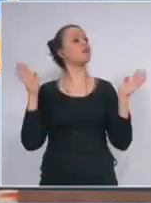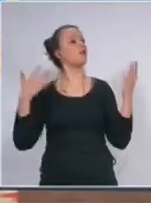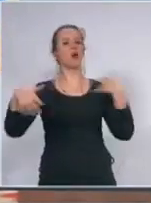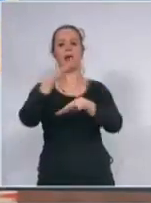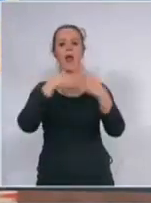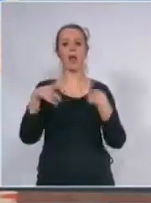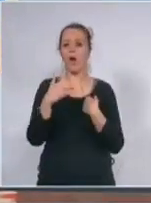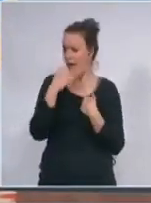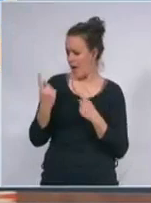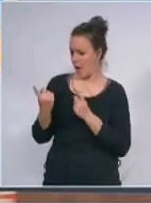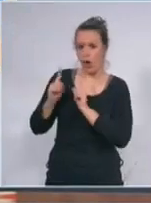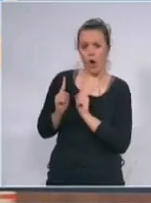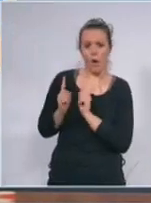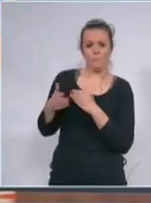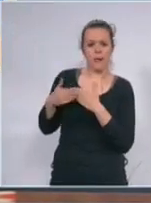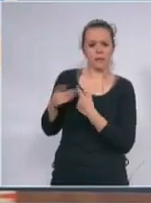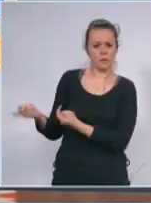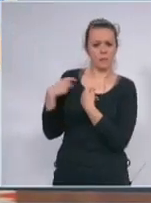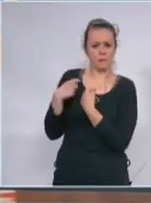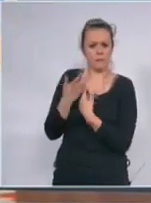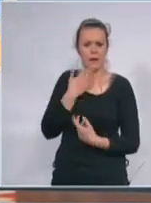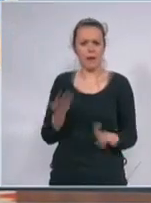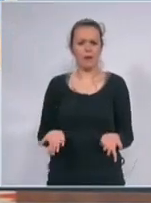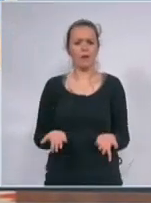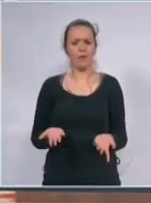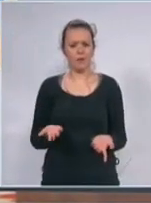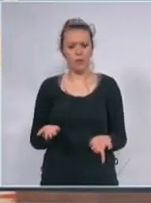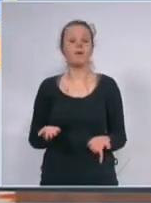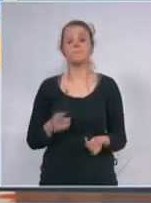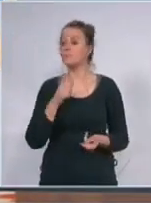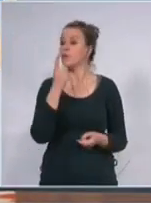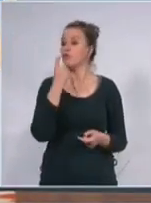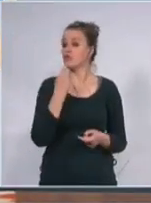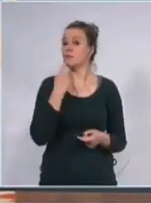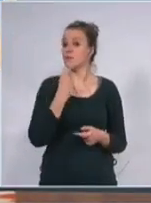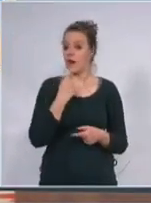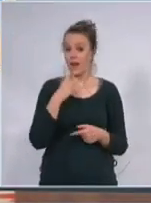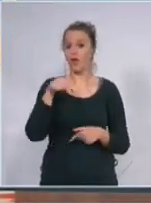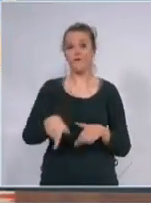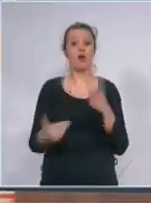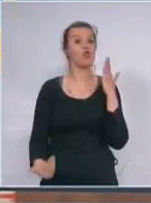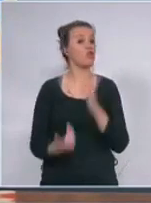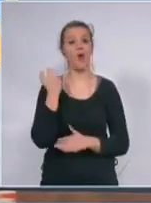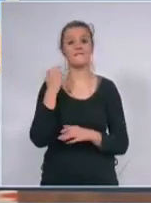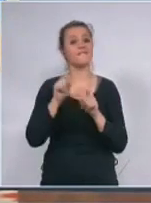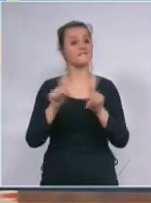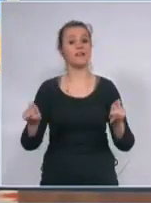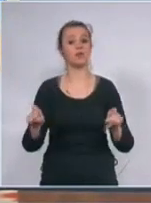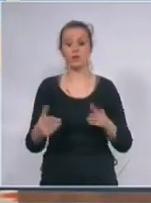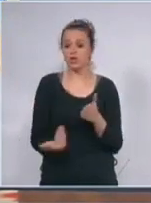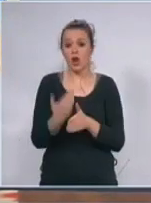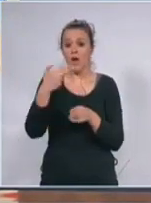veliki rizik za prenos infekcije ponavljam još jedan put ono što smo saznali u toku ove epidemije ovo je nov virus ovo je nova bolest